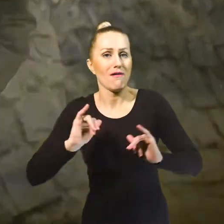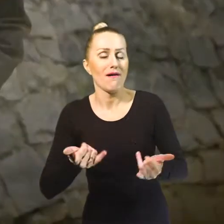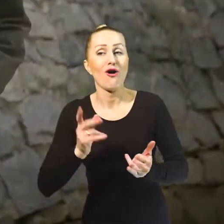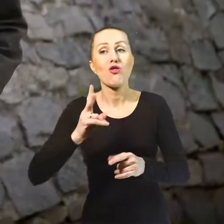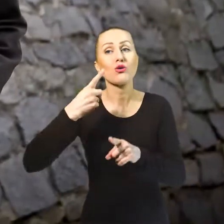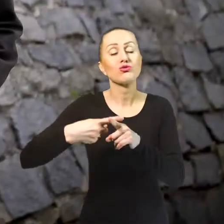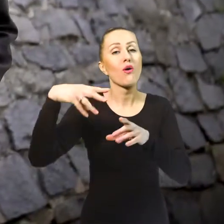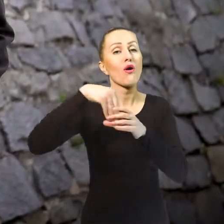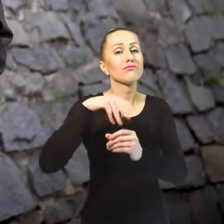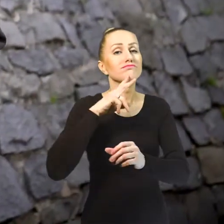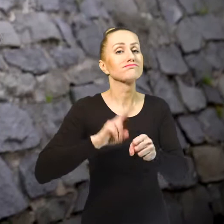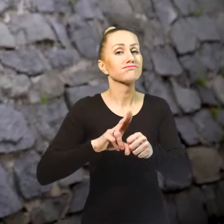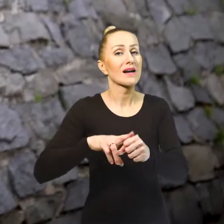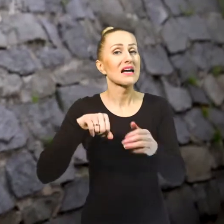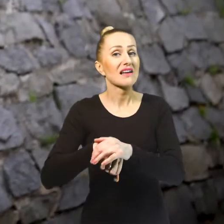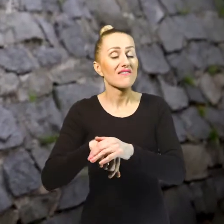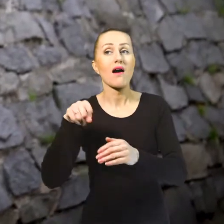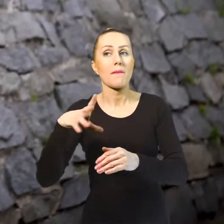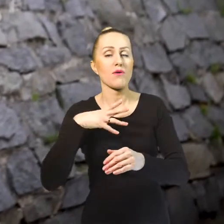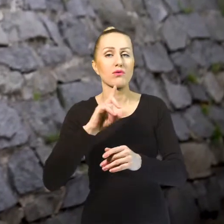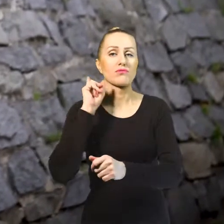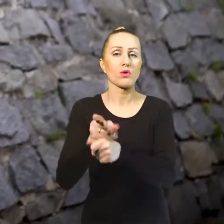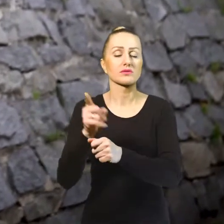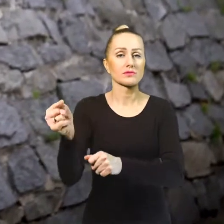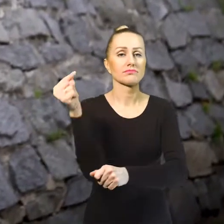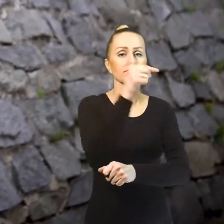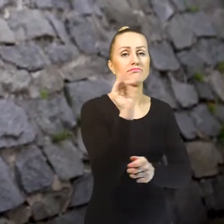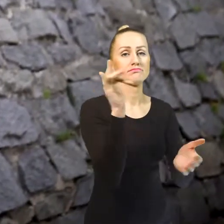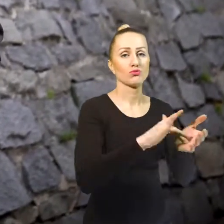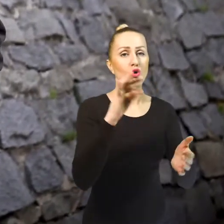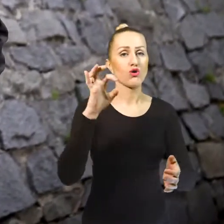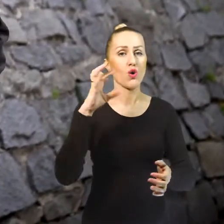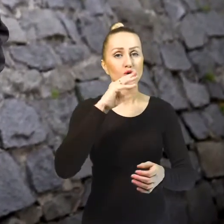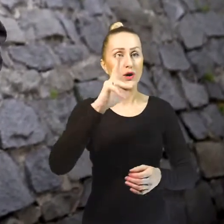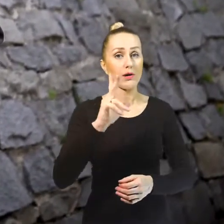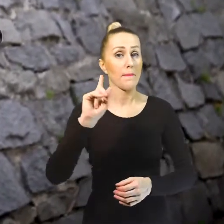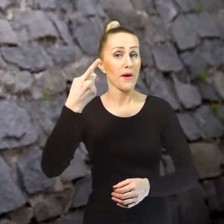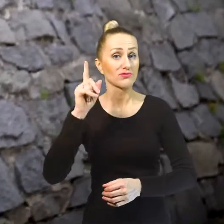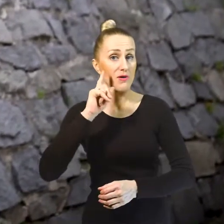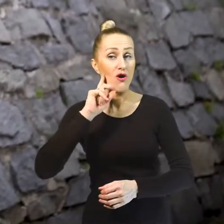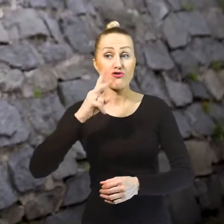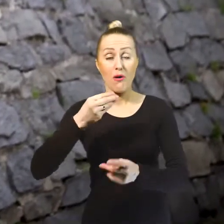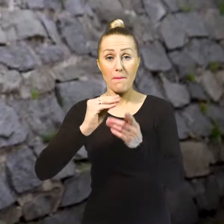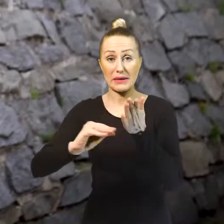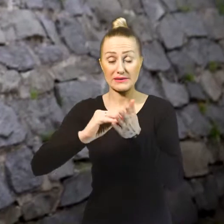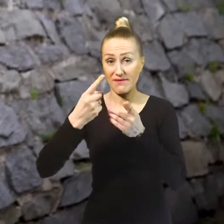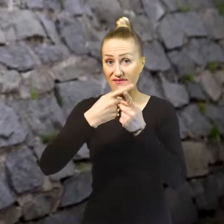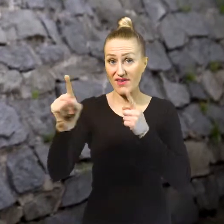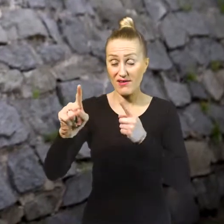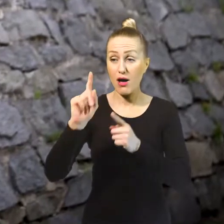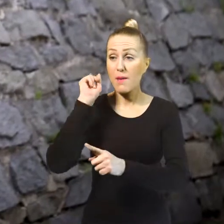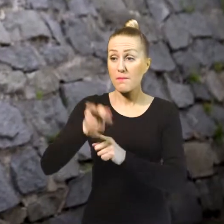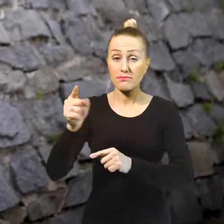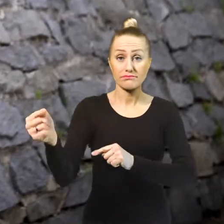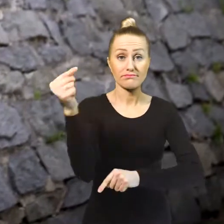Członkowie rezerwy otrzymali rozkaz stawienia się w Toszku. Pierwszym mieszkańcem Pyskowic, który otrzymał pisemny nakaz